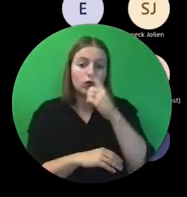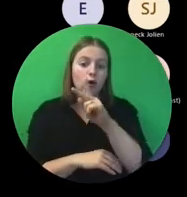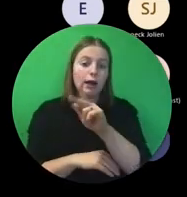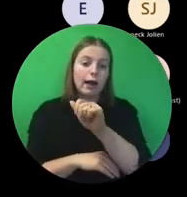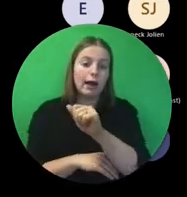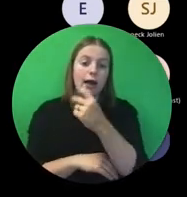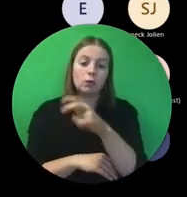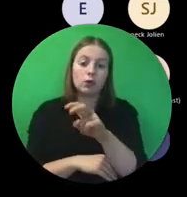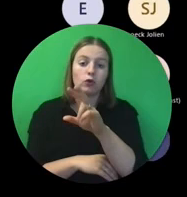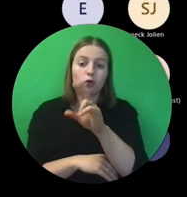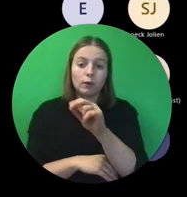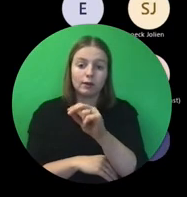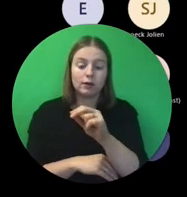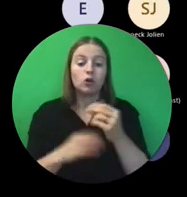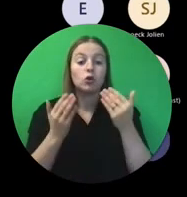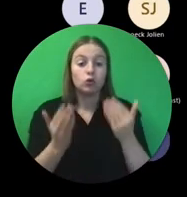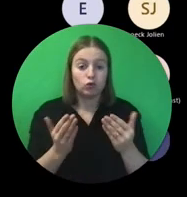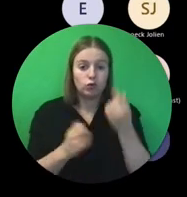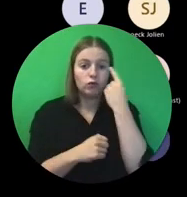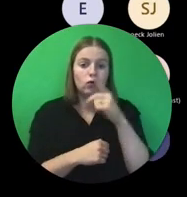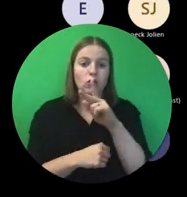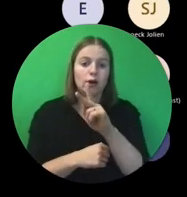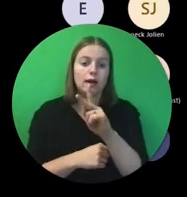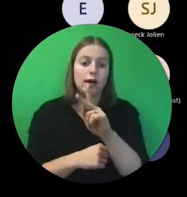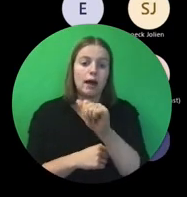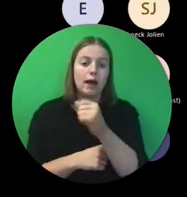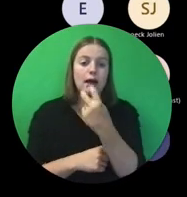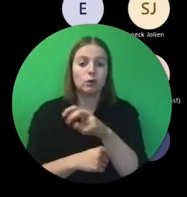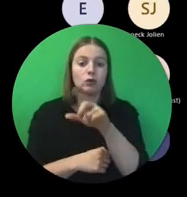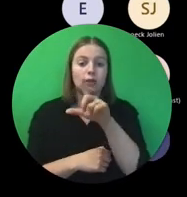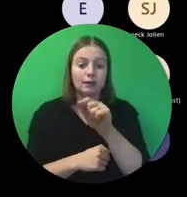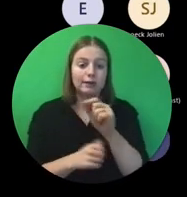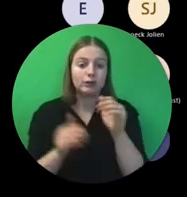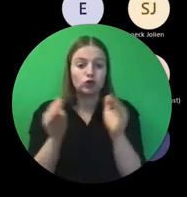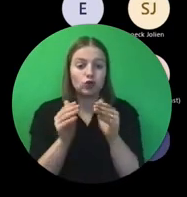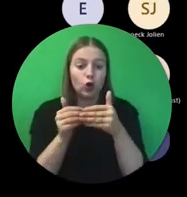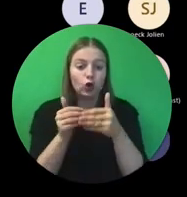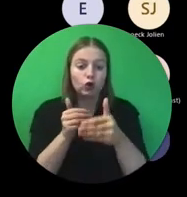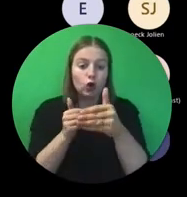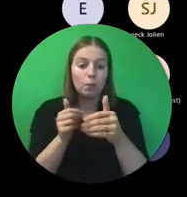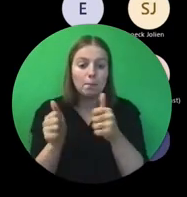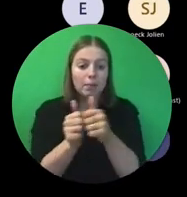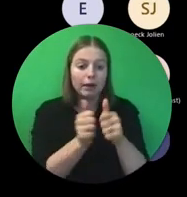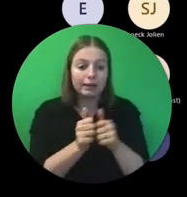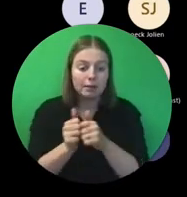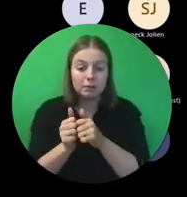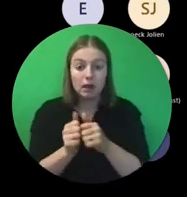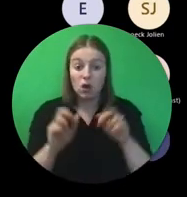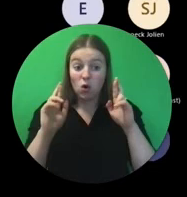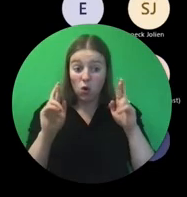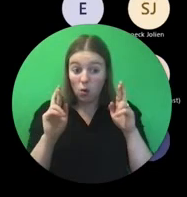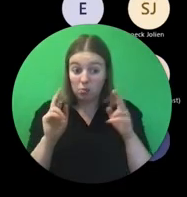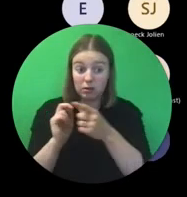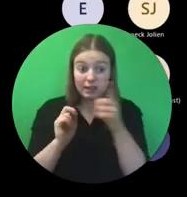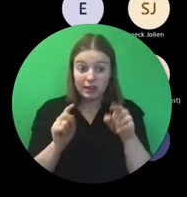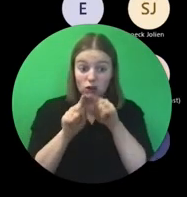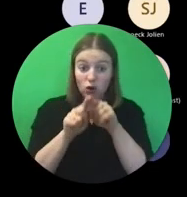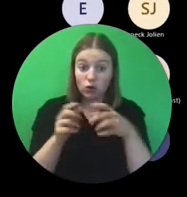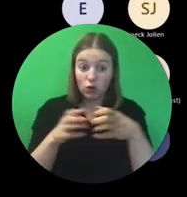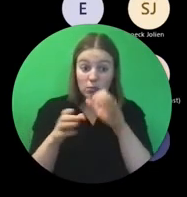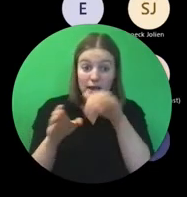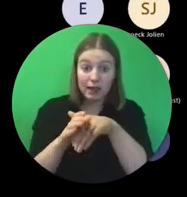K220. Nu voor jullie, K210 Short-Term Partnerships. Dus hopelijk zit je ook in de juiste groep,